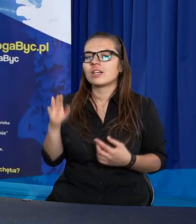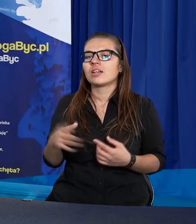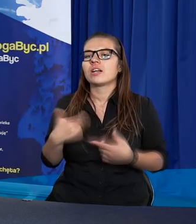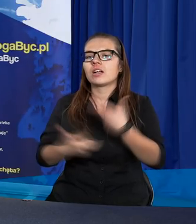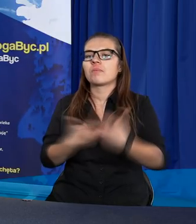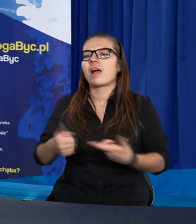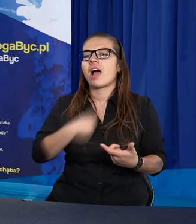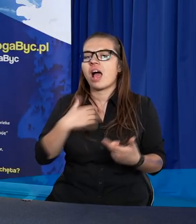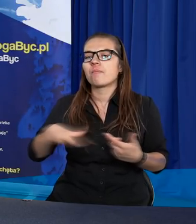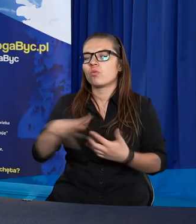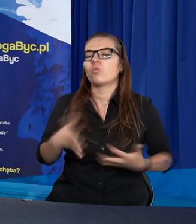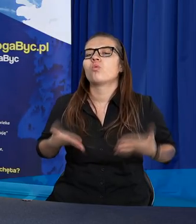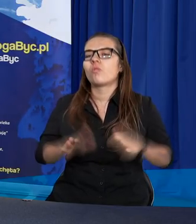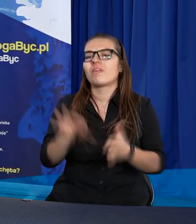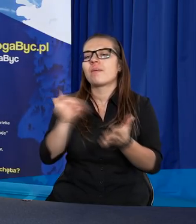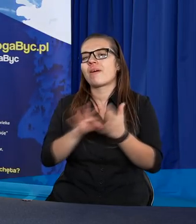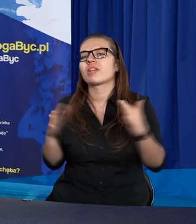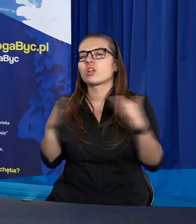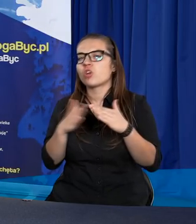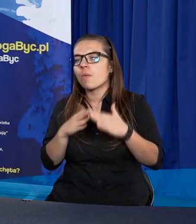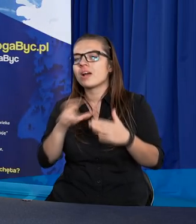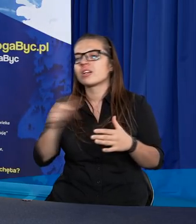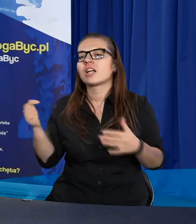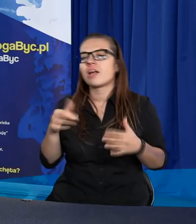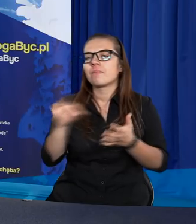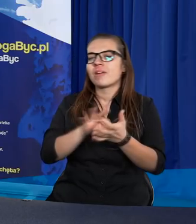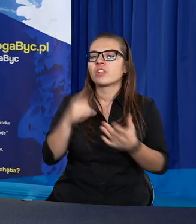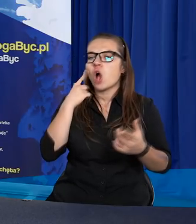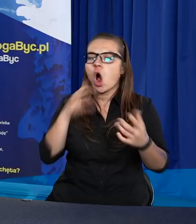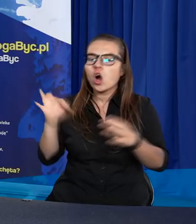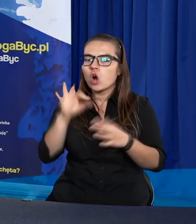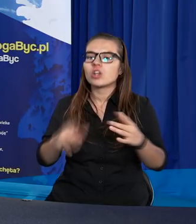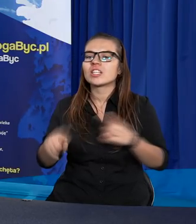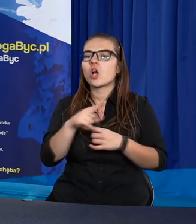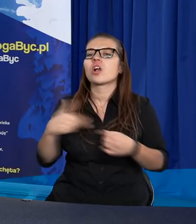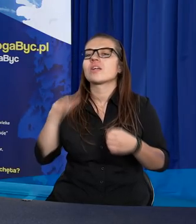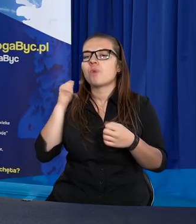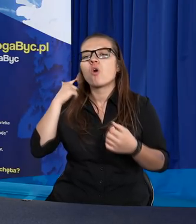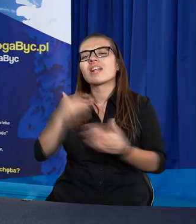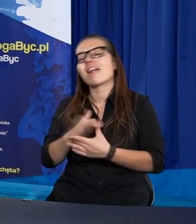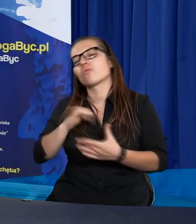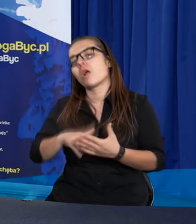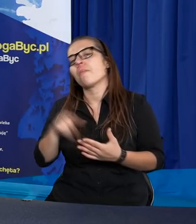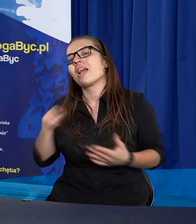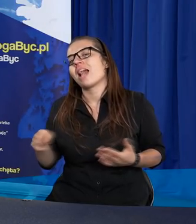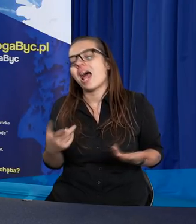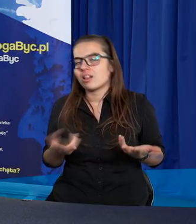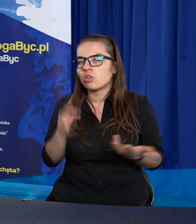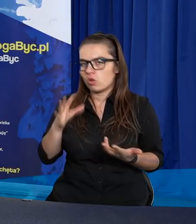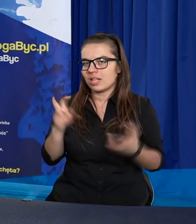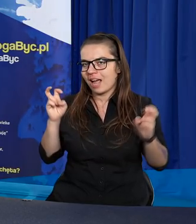sprawia, abyśmy urodzili się w pewnych domach czy znaleźli się w pewnych okolicznościach, bo zasłużyliśmy sobie na to